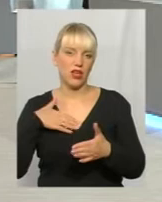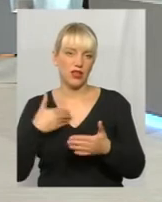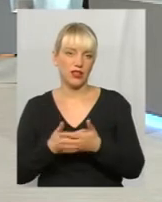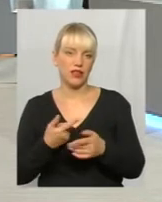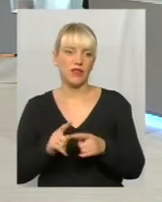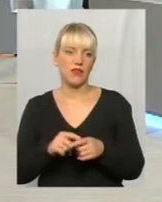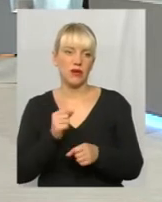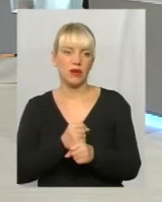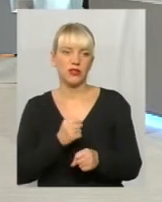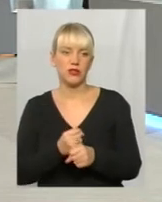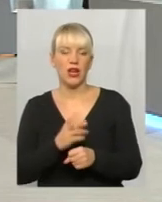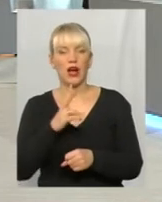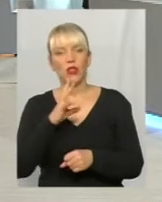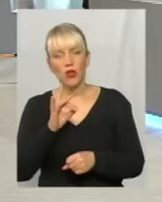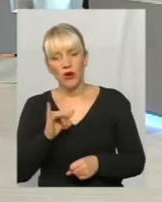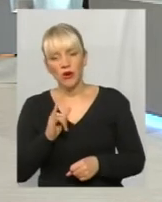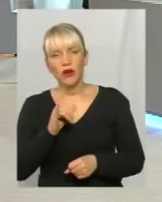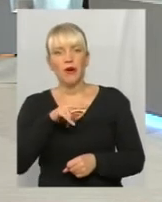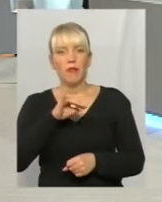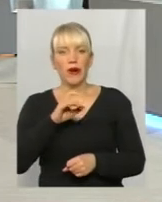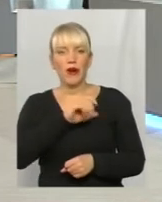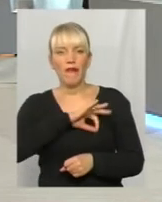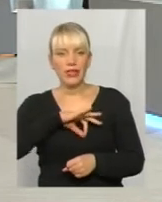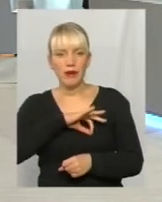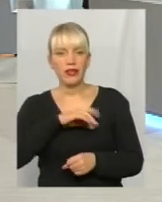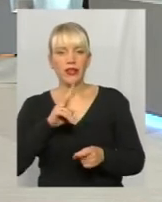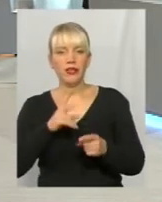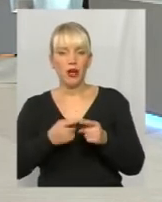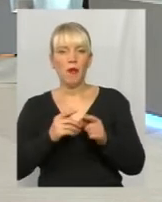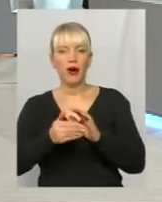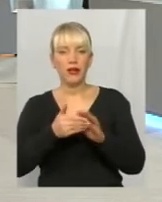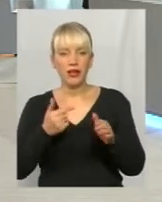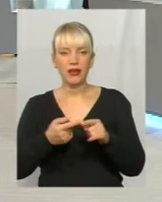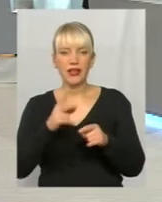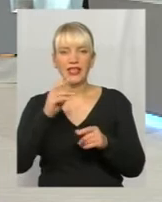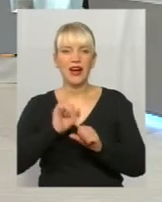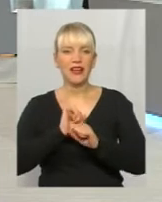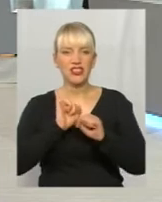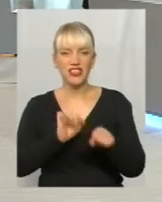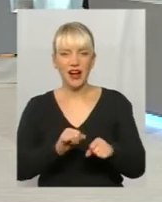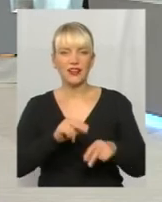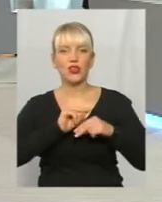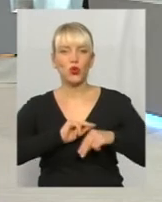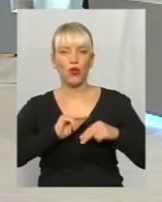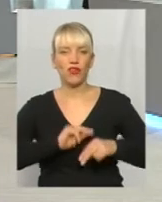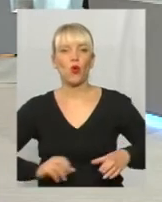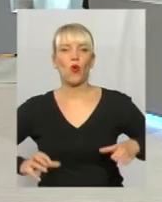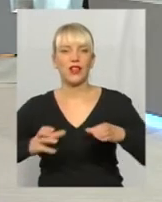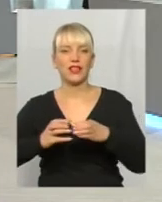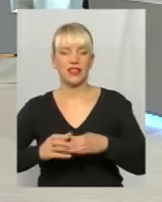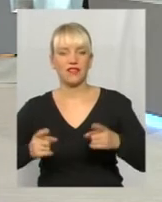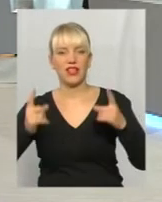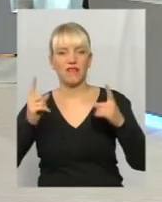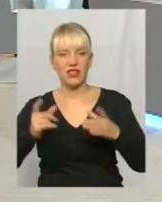вони працюють. Там профспілки, які теоретично покликані захищати трудові колективи на